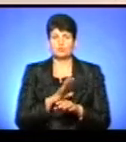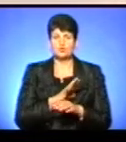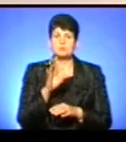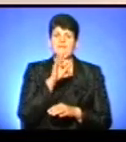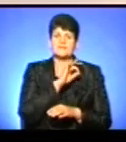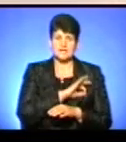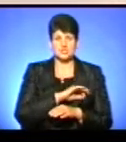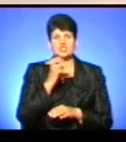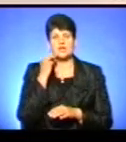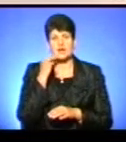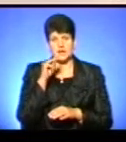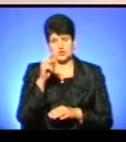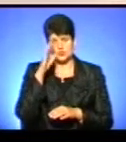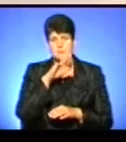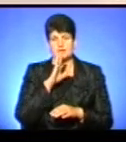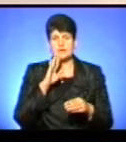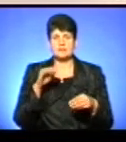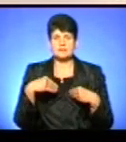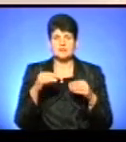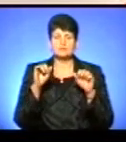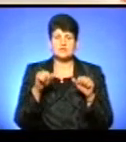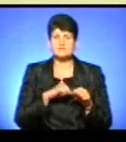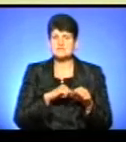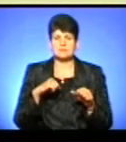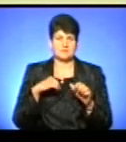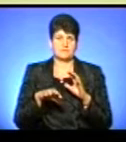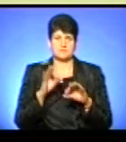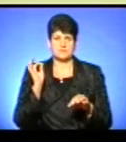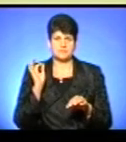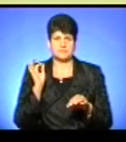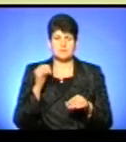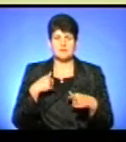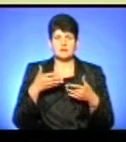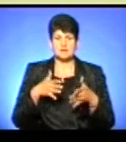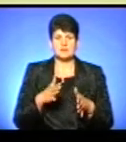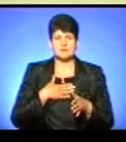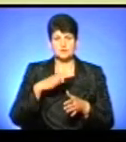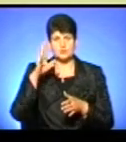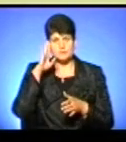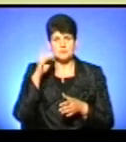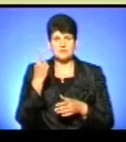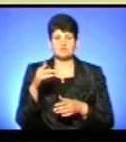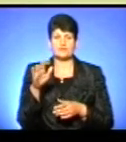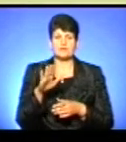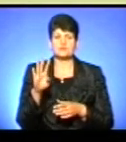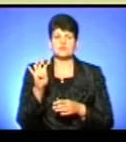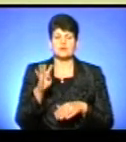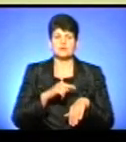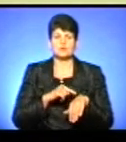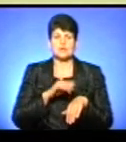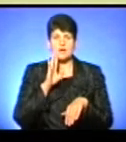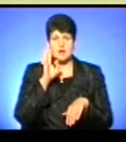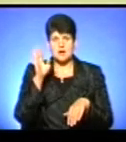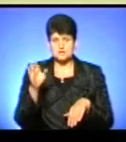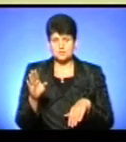б вигідніше і краще, щоб батькам надавали можливість обирати самим. Ми народили нашого хлопчика 1 вересня, в 4-й годині